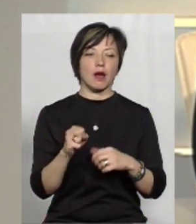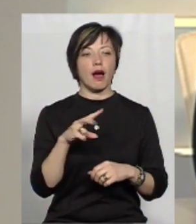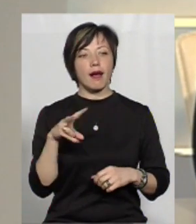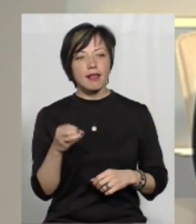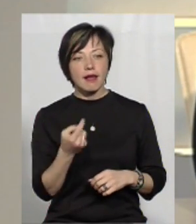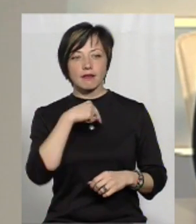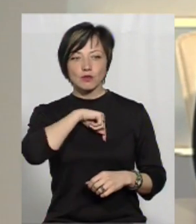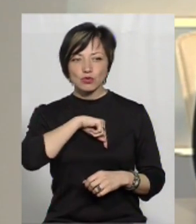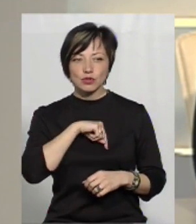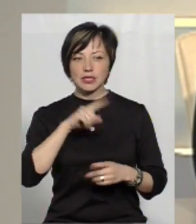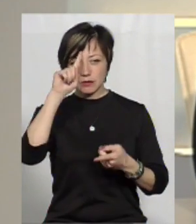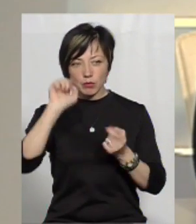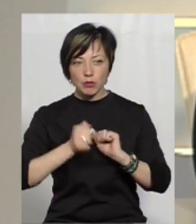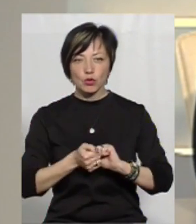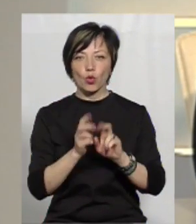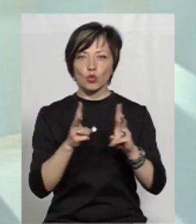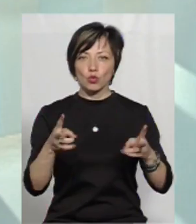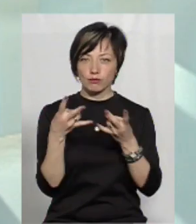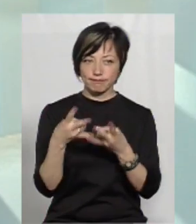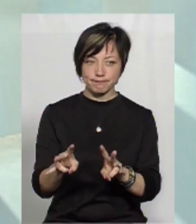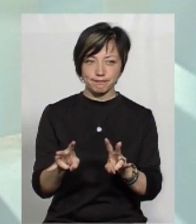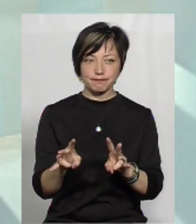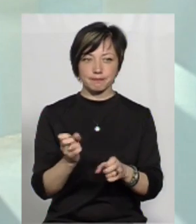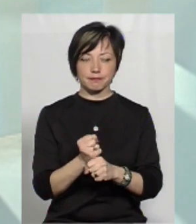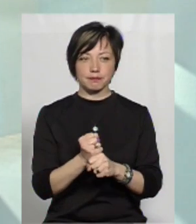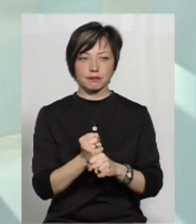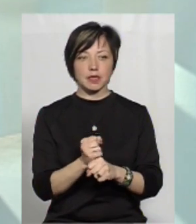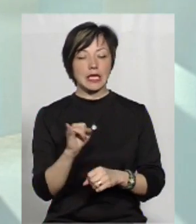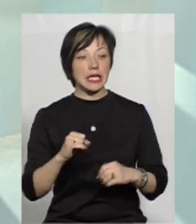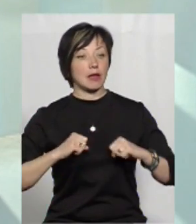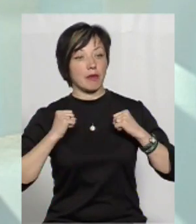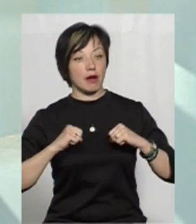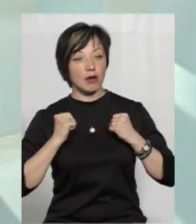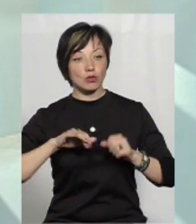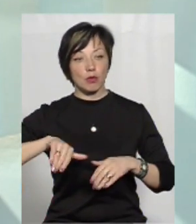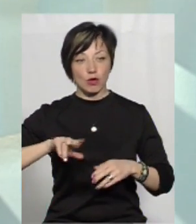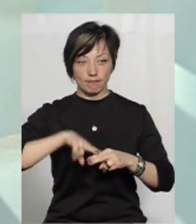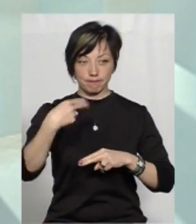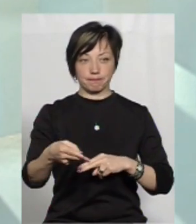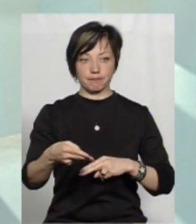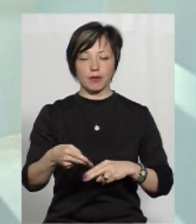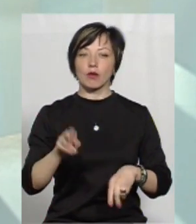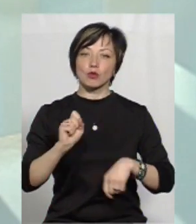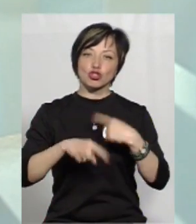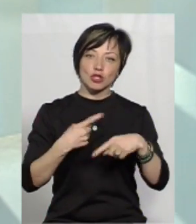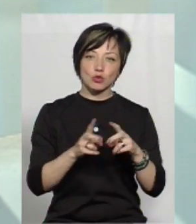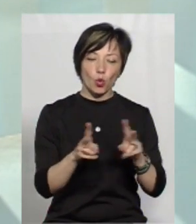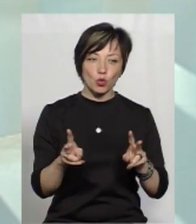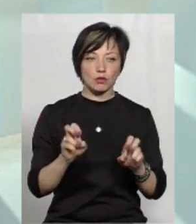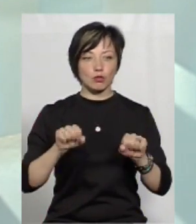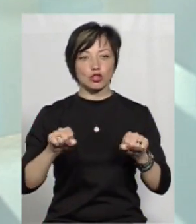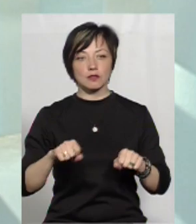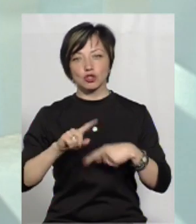але десь там вони запам'ятовують, хто їм причинив яку шкоду і намагаються потім відплатити. Можливо, через когось,